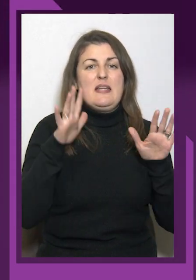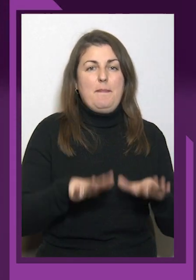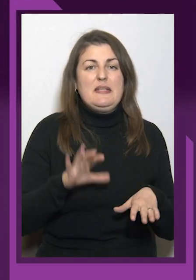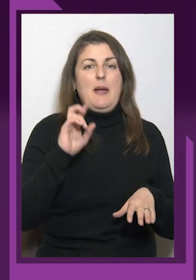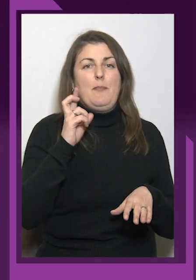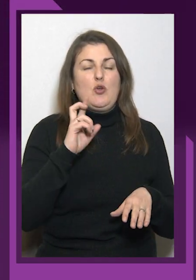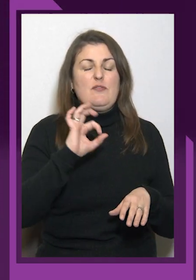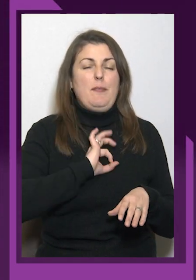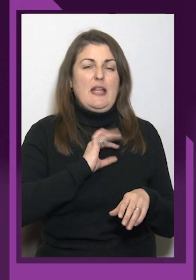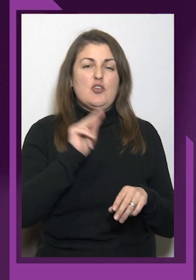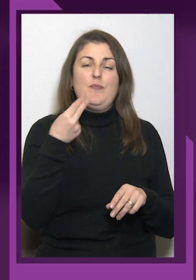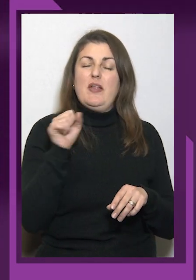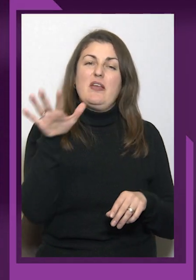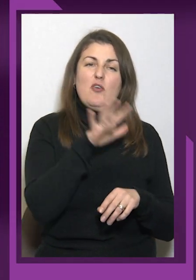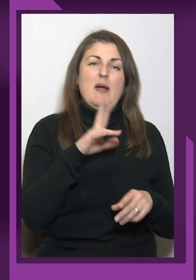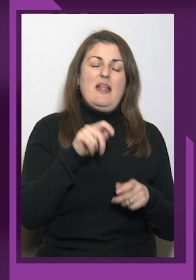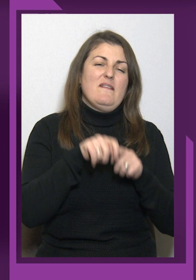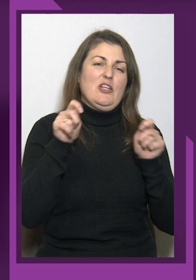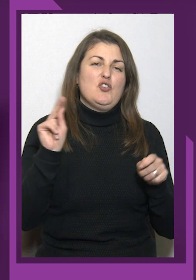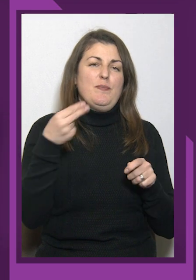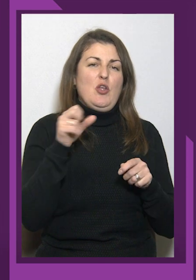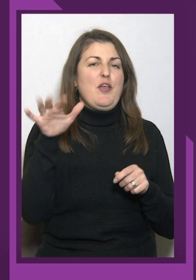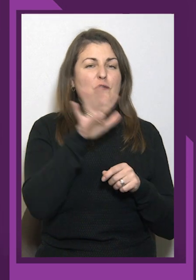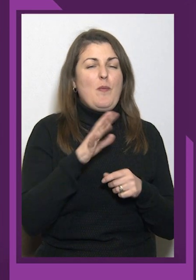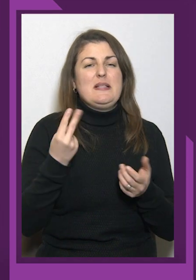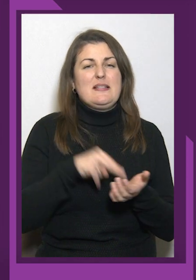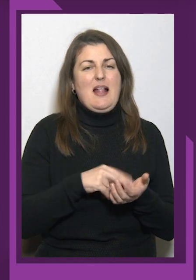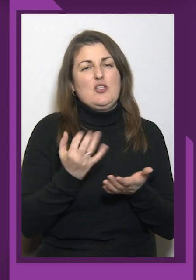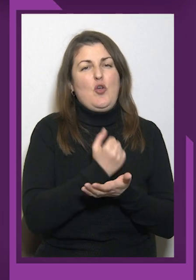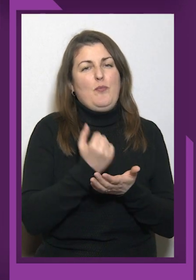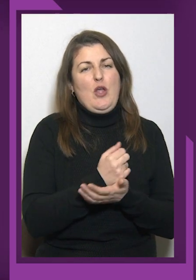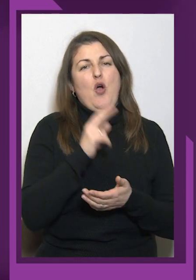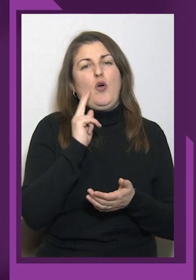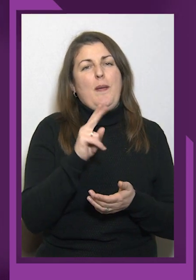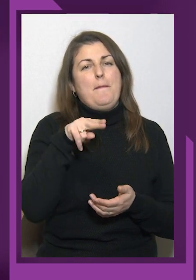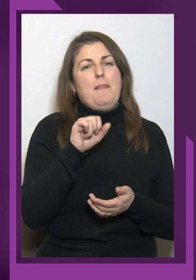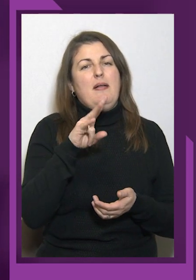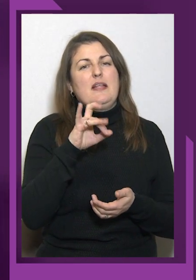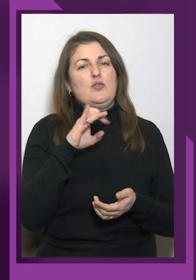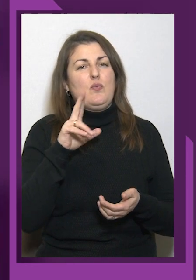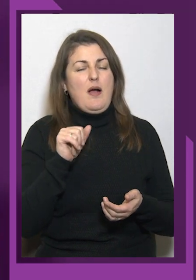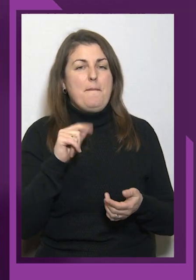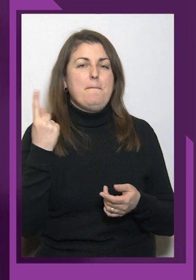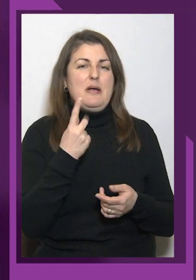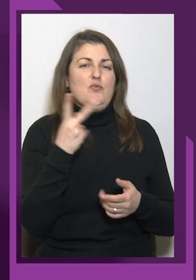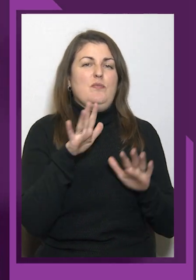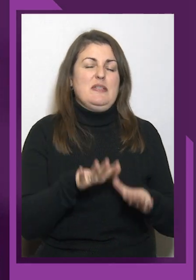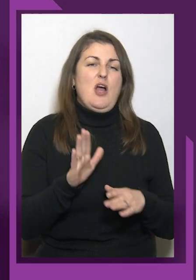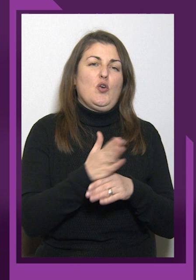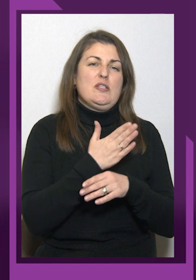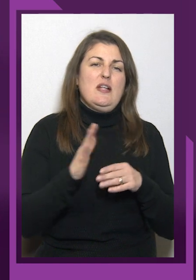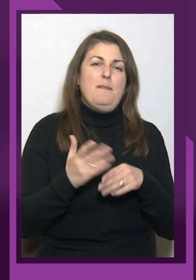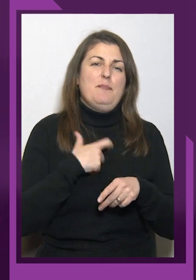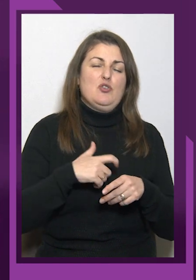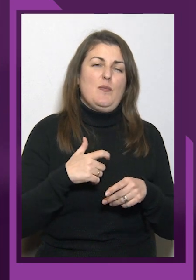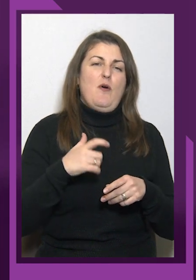Європи стали здобутками Костянтина Панасюка. Перше і друге місця розділили між собою французькі та грецькі спортсмени з вагами в